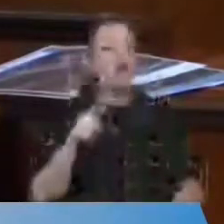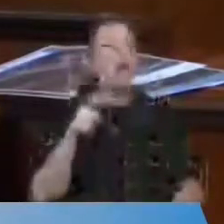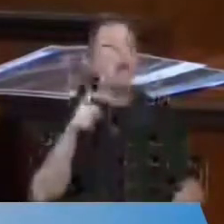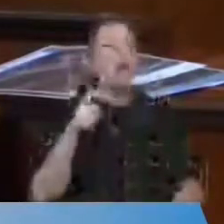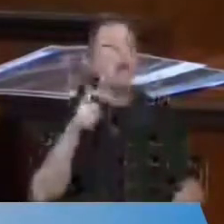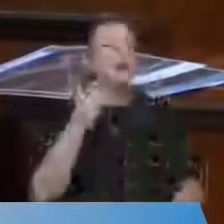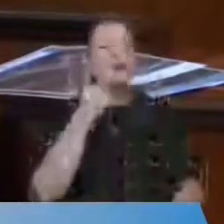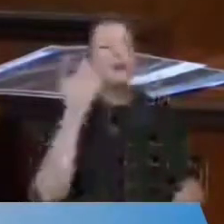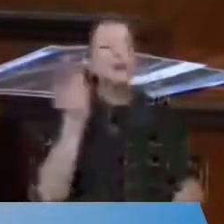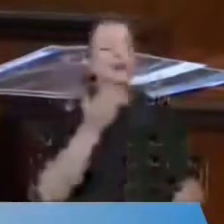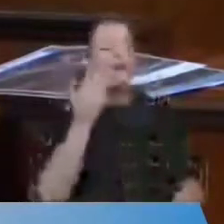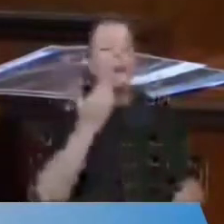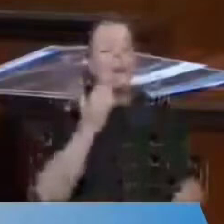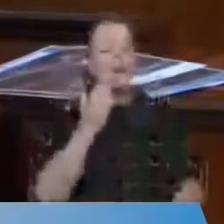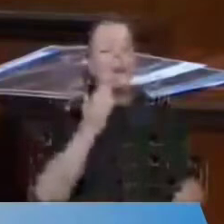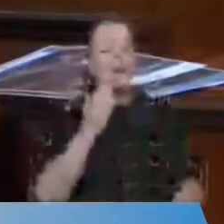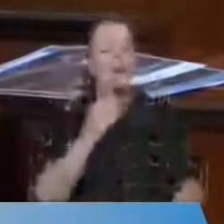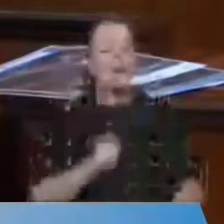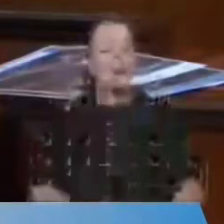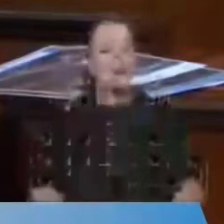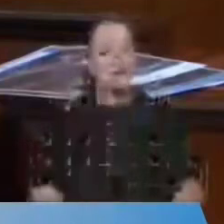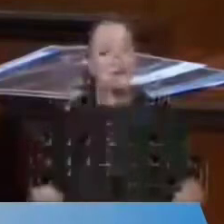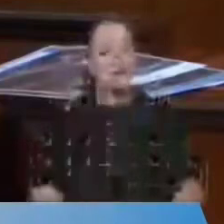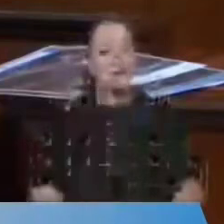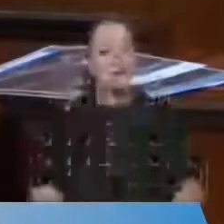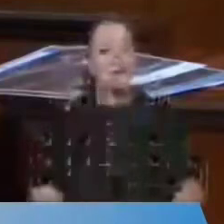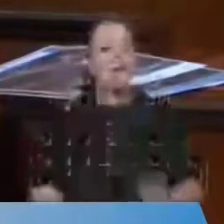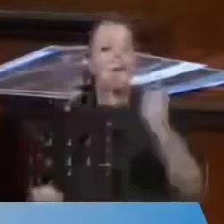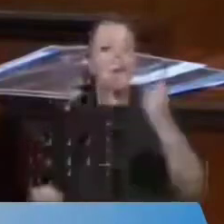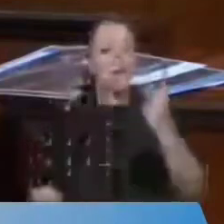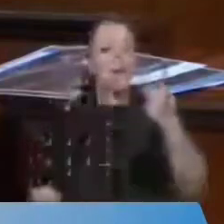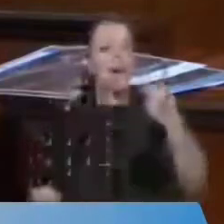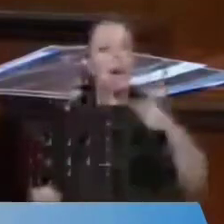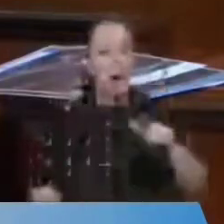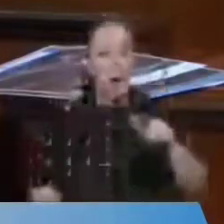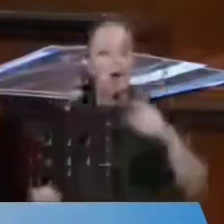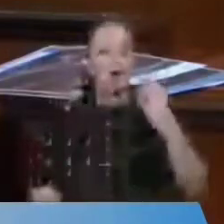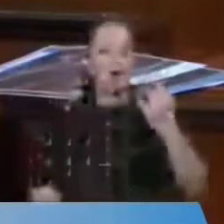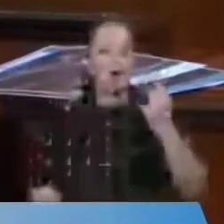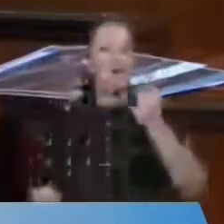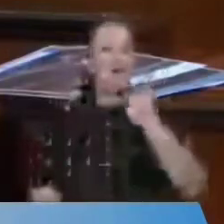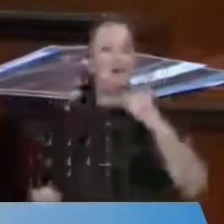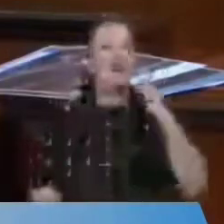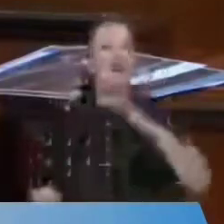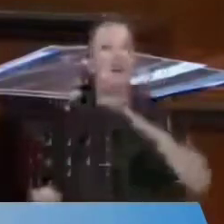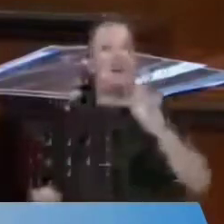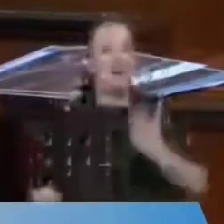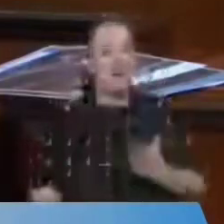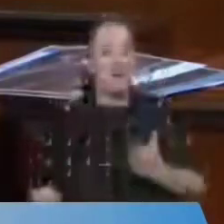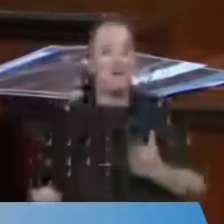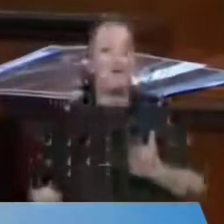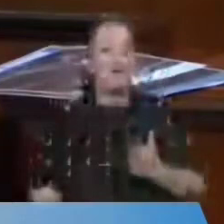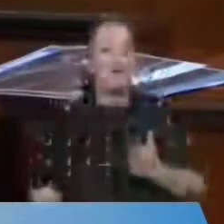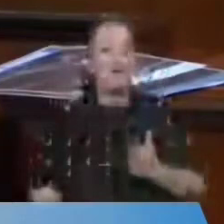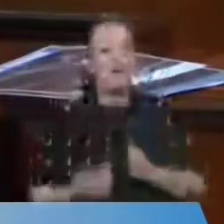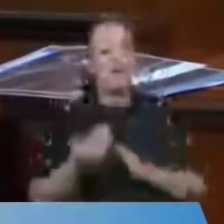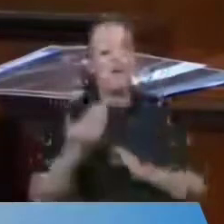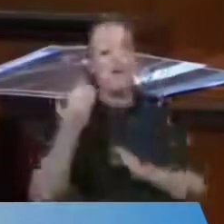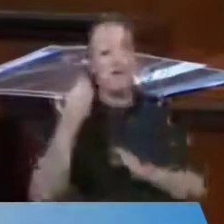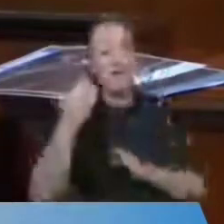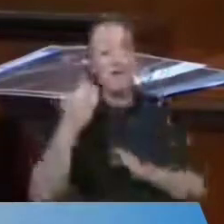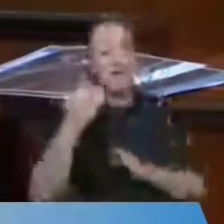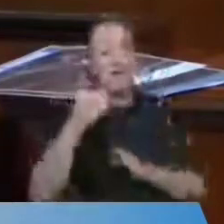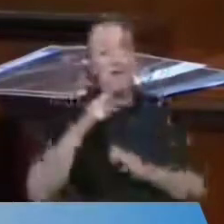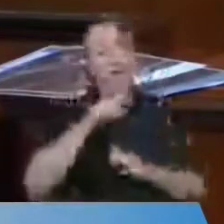yılda yüz kırk dokuz köy? Şunu da şöyle söyleyeyim, iki köyü dört buçuk yılda yapıyorsanız, geriye kalan köyleri